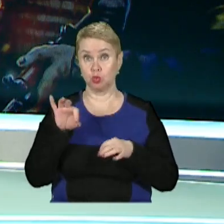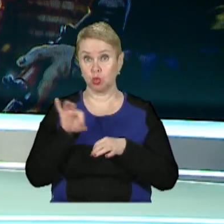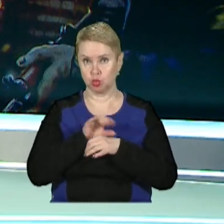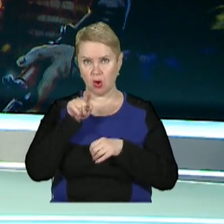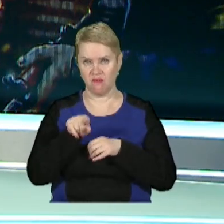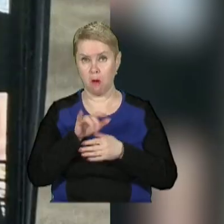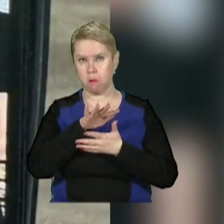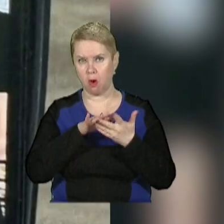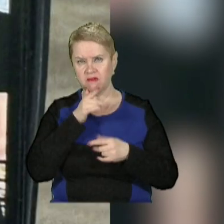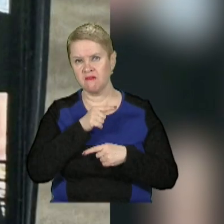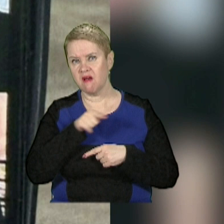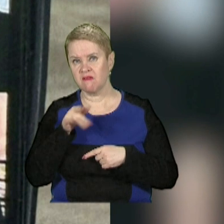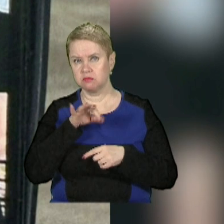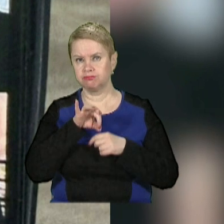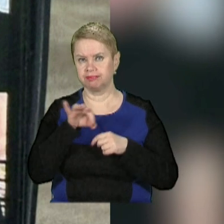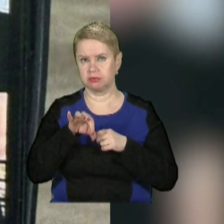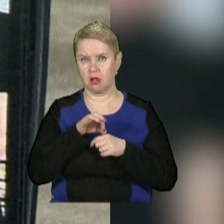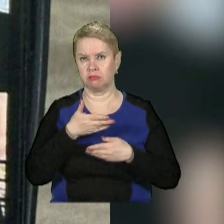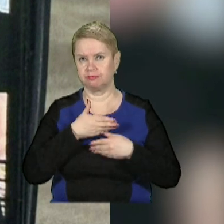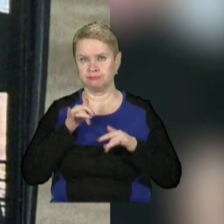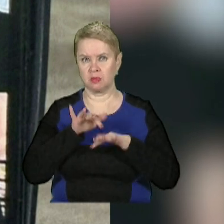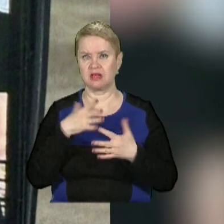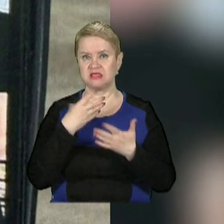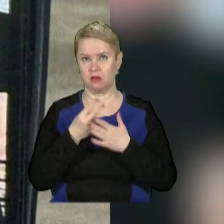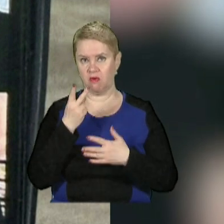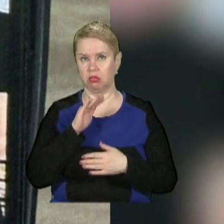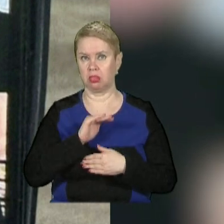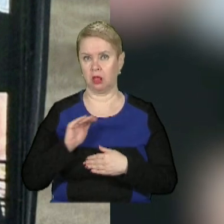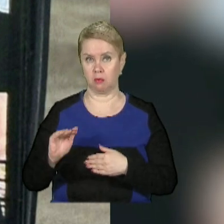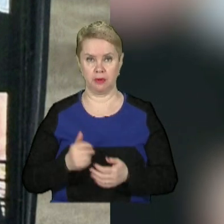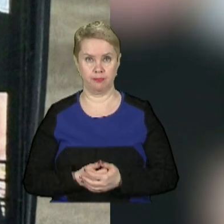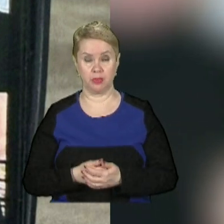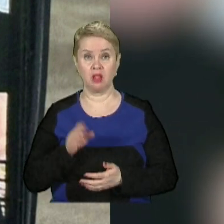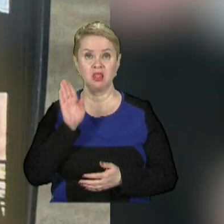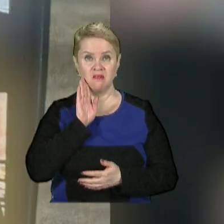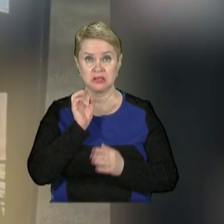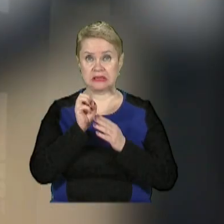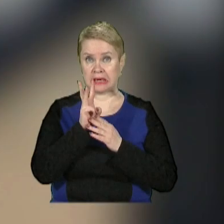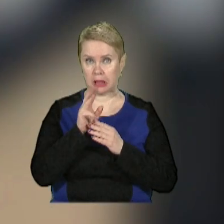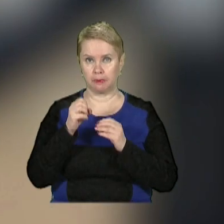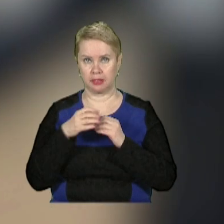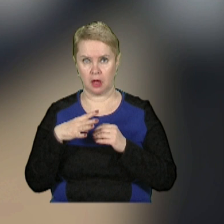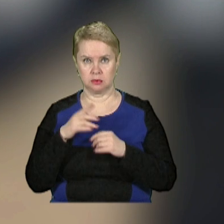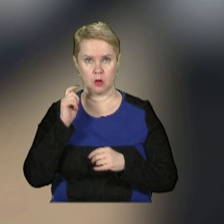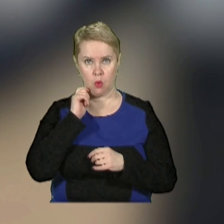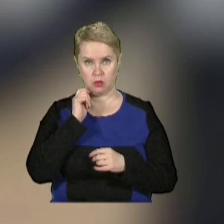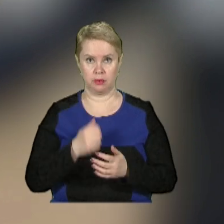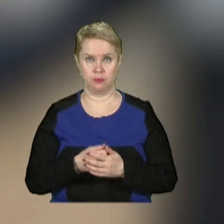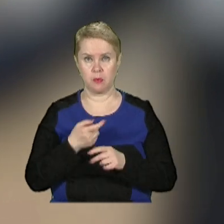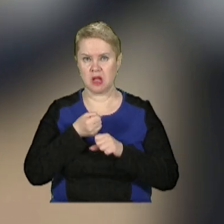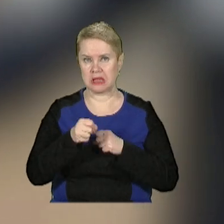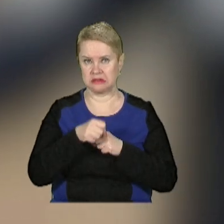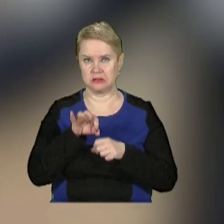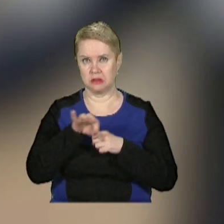він упродовж тривалого часу вчиняв розпустні дії над двома своїми дітьми. Дівчатам 13 та 15 років. Про